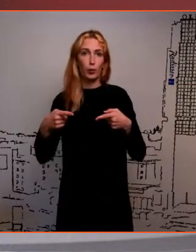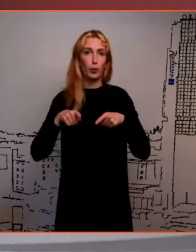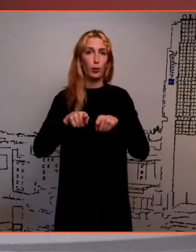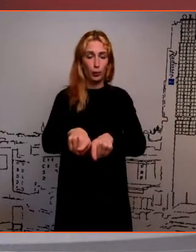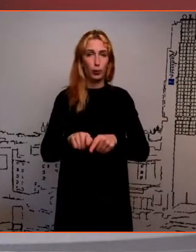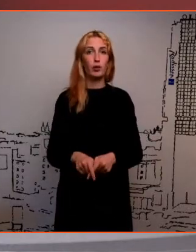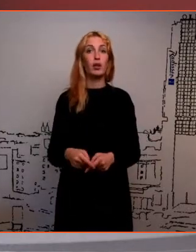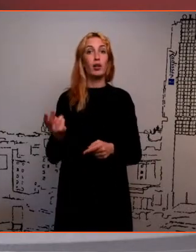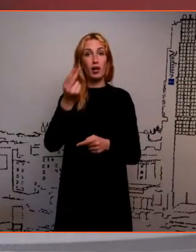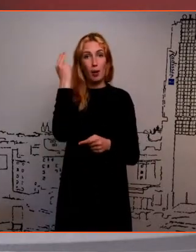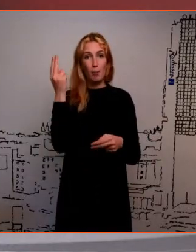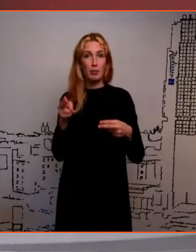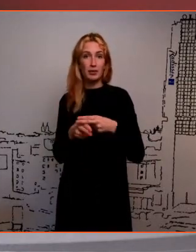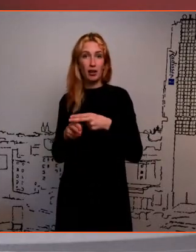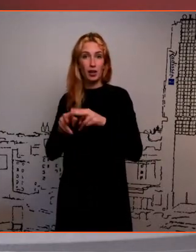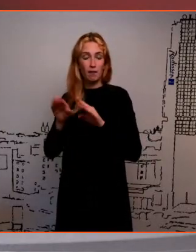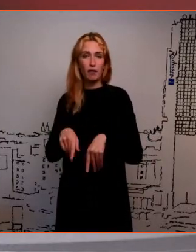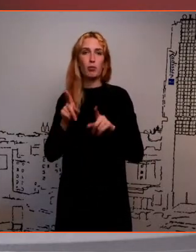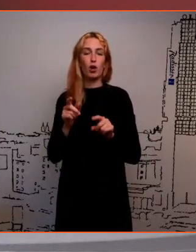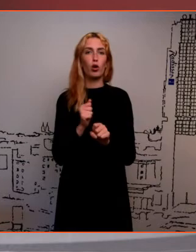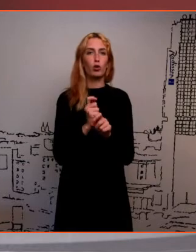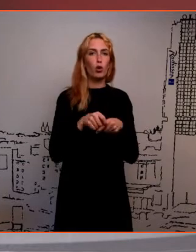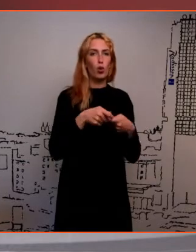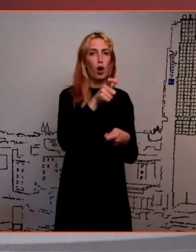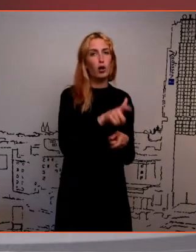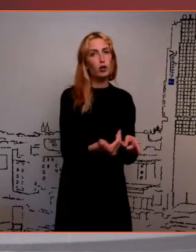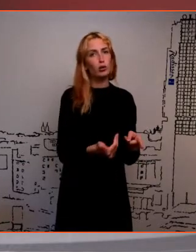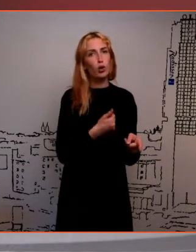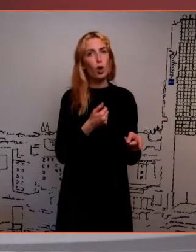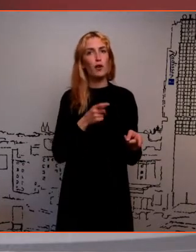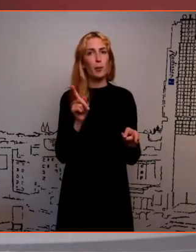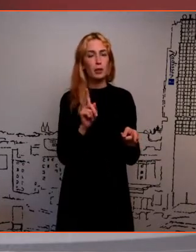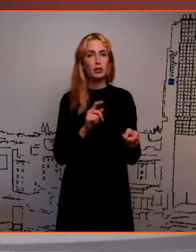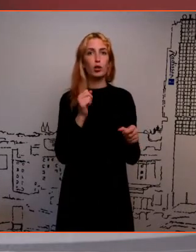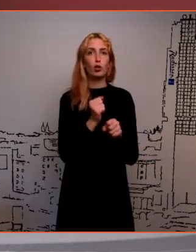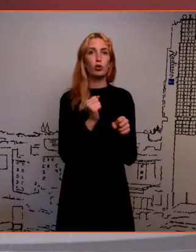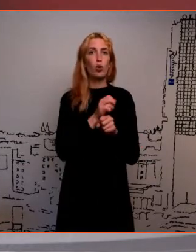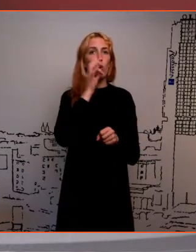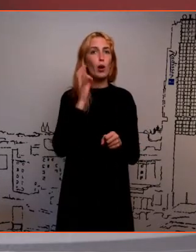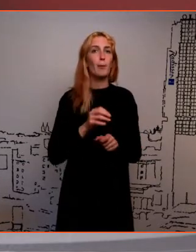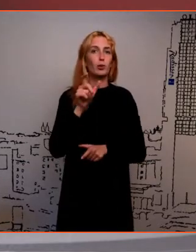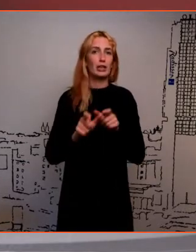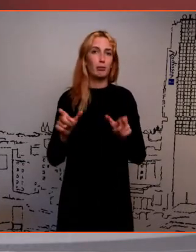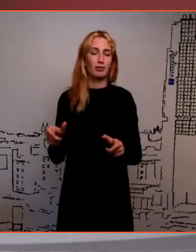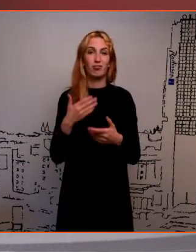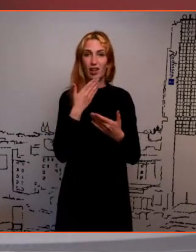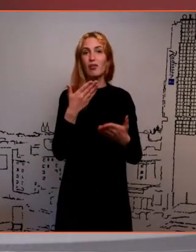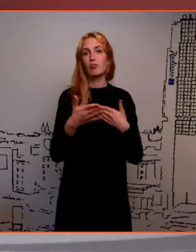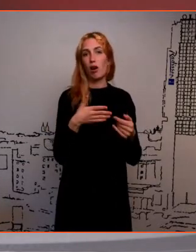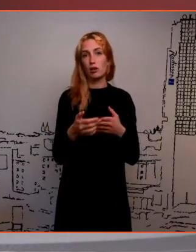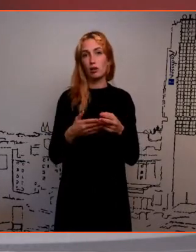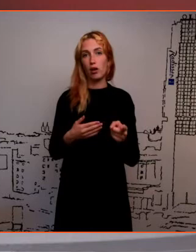koolid et segada, teised poolt eelistavad tööandjad tihti töökogemusega inimesi. Et siin tuleb see praktikakoht ka